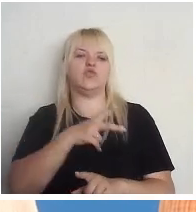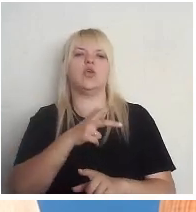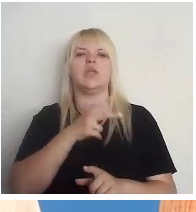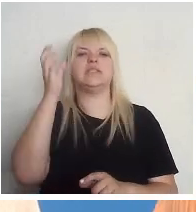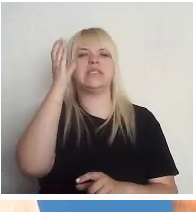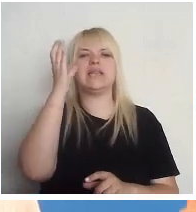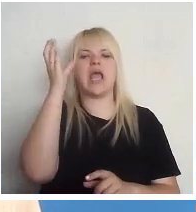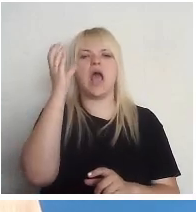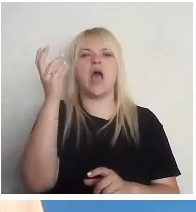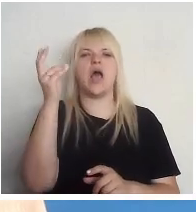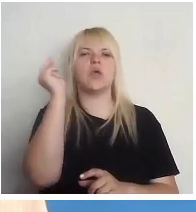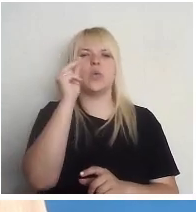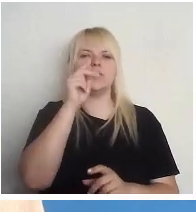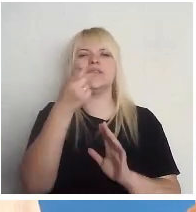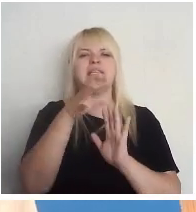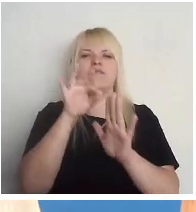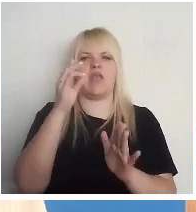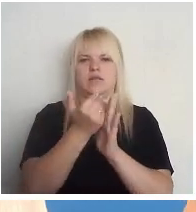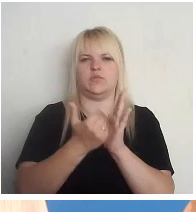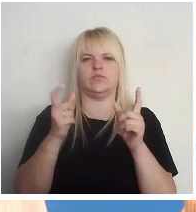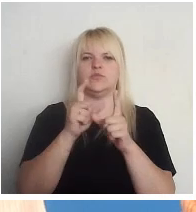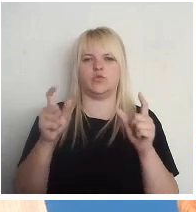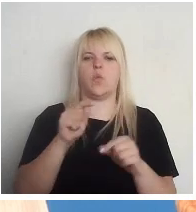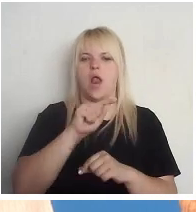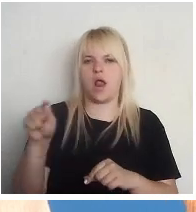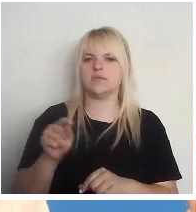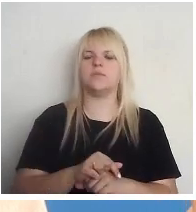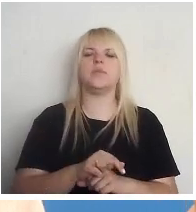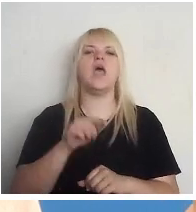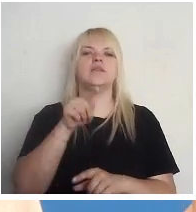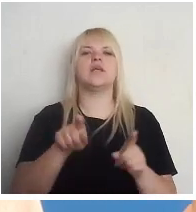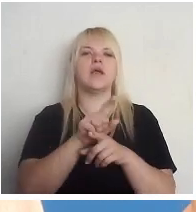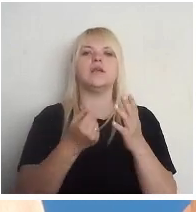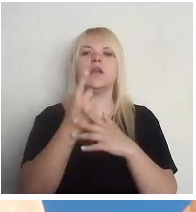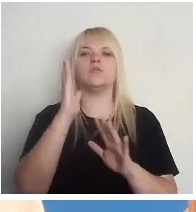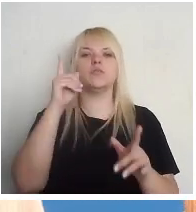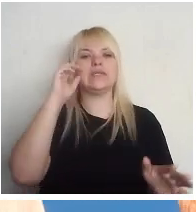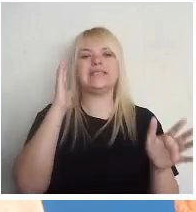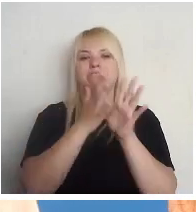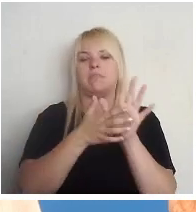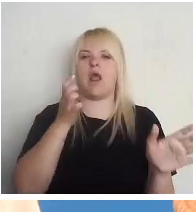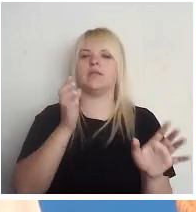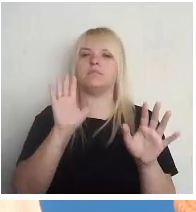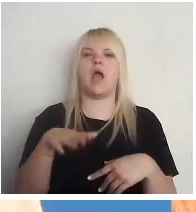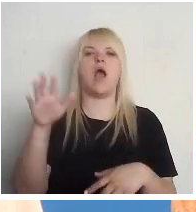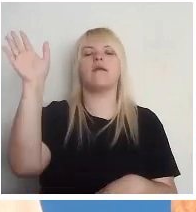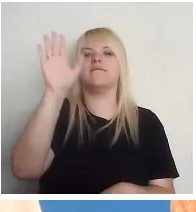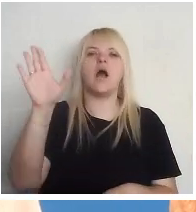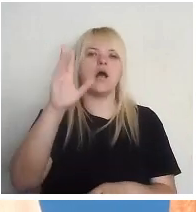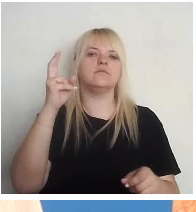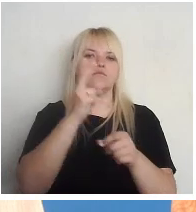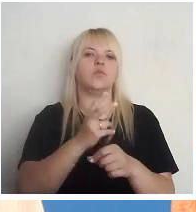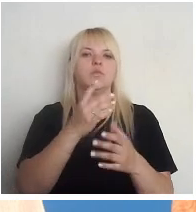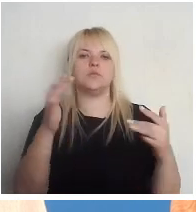kursus ir izvēles programma skolās, jo tas tad arī radītu šo te izpratni par valsts funkcijām,